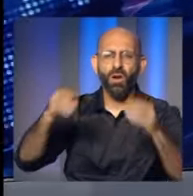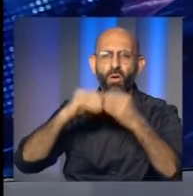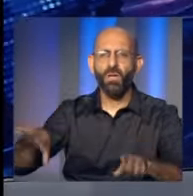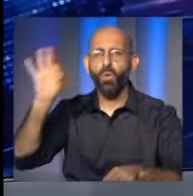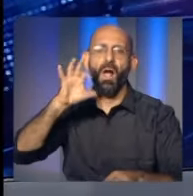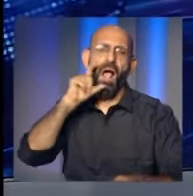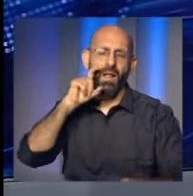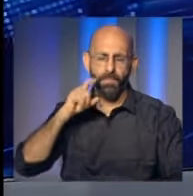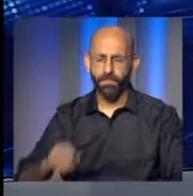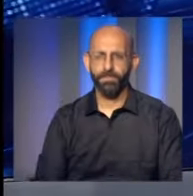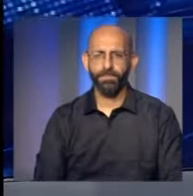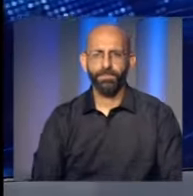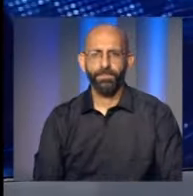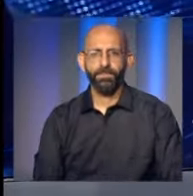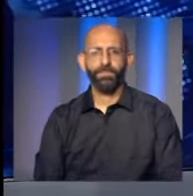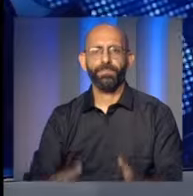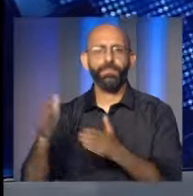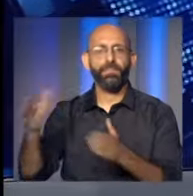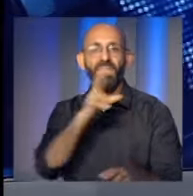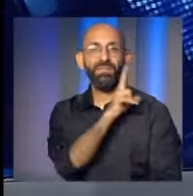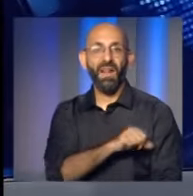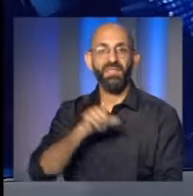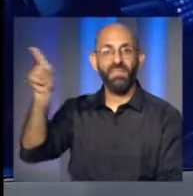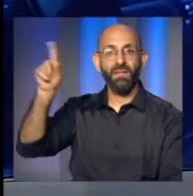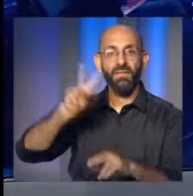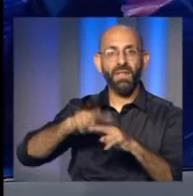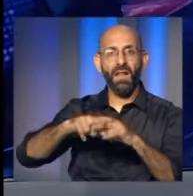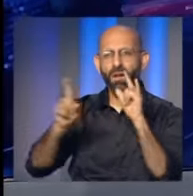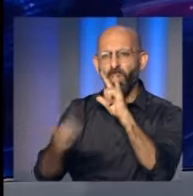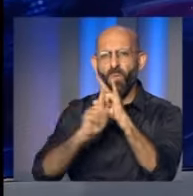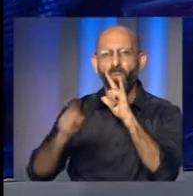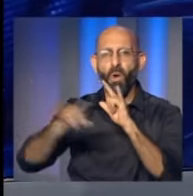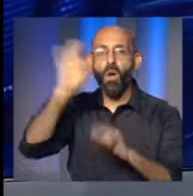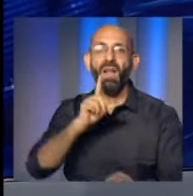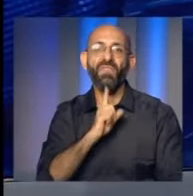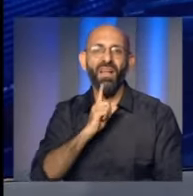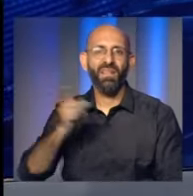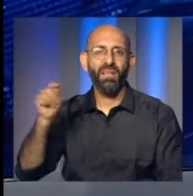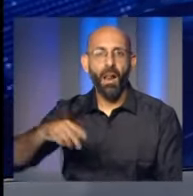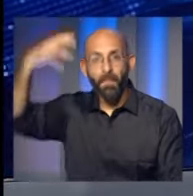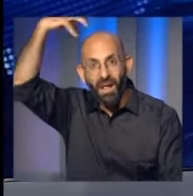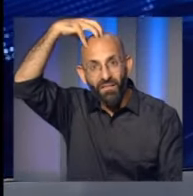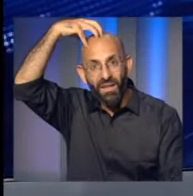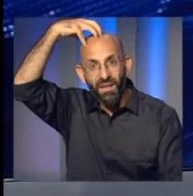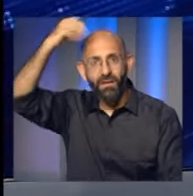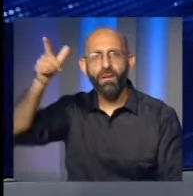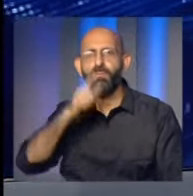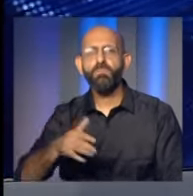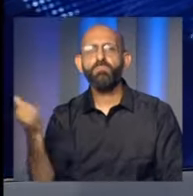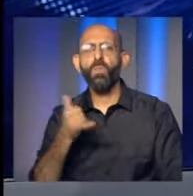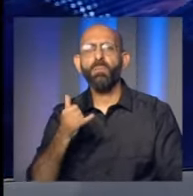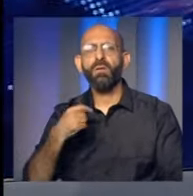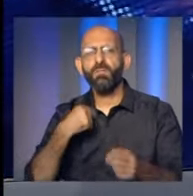الشهداء وبعض الخسائر المادية وإلى فلسطين المحتلة غارات إسرائيلية على رفح وبنغفير إذا وافق